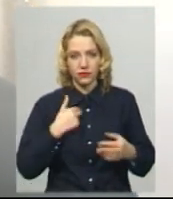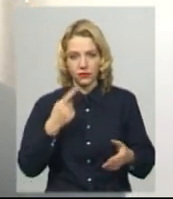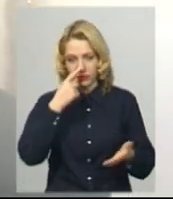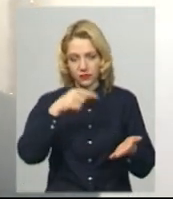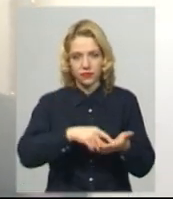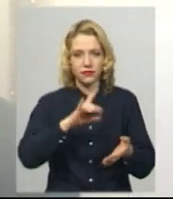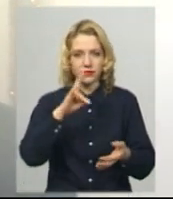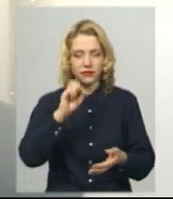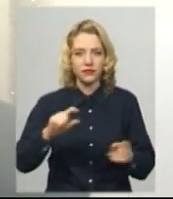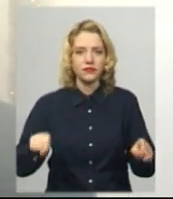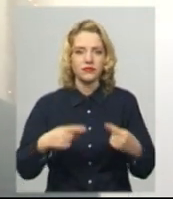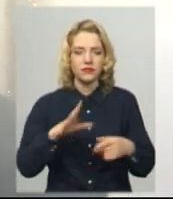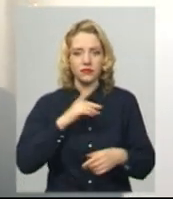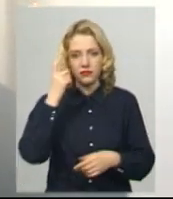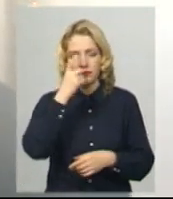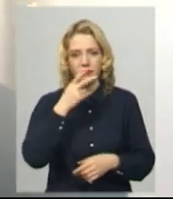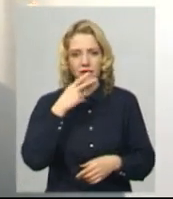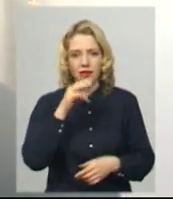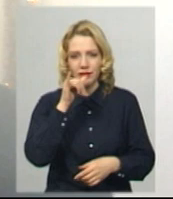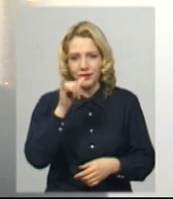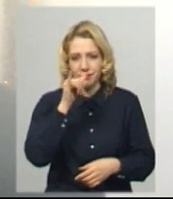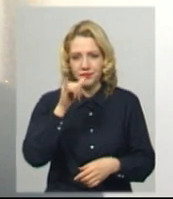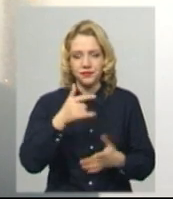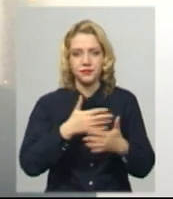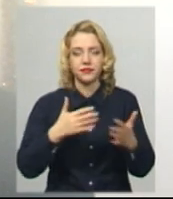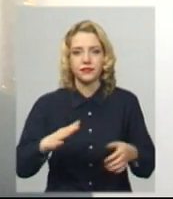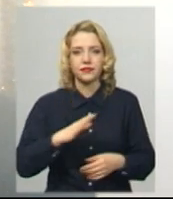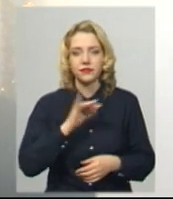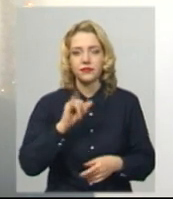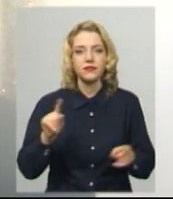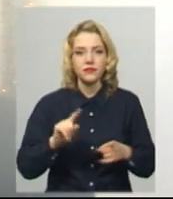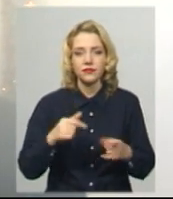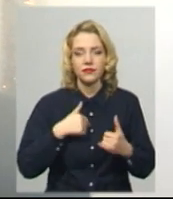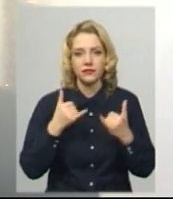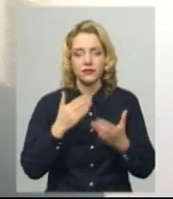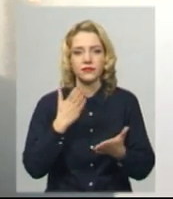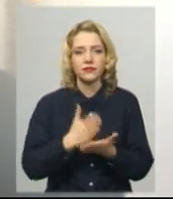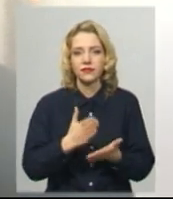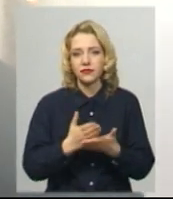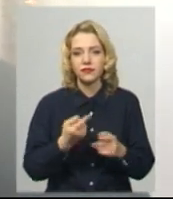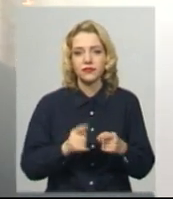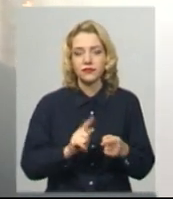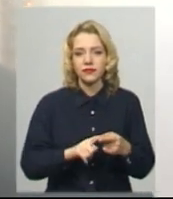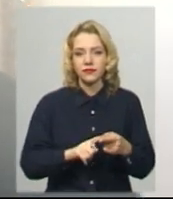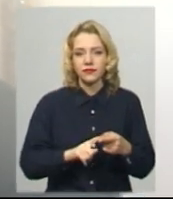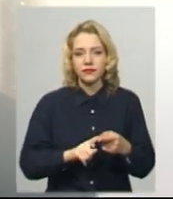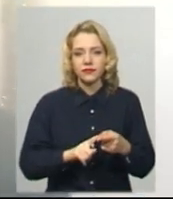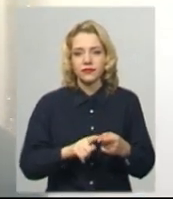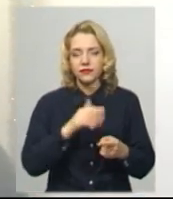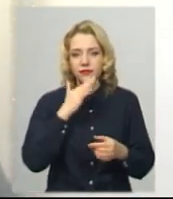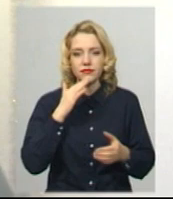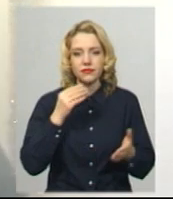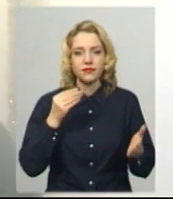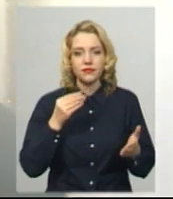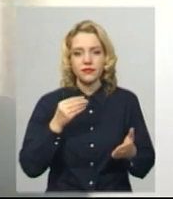крові був побитий, п'яний, накурений, там всякого не употріблявся. І те, що я зараз маю, це переоцінка цінностей пройшла дуже